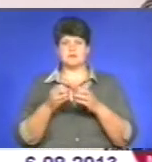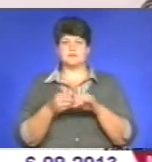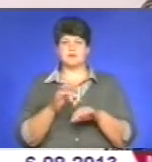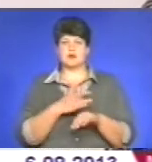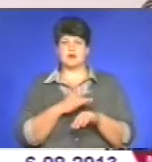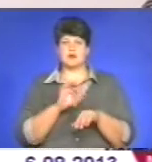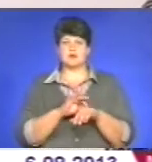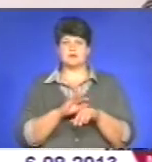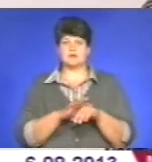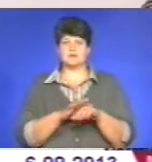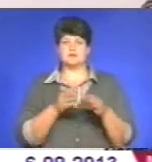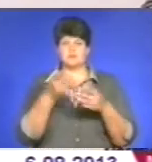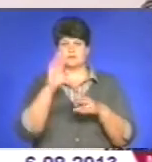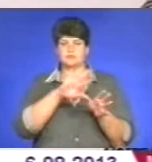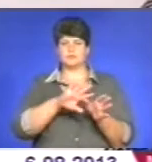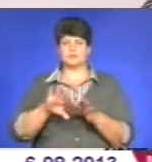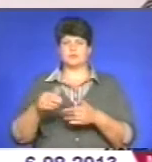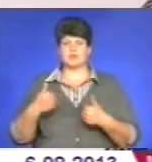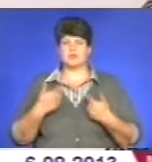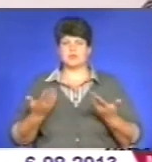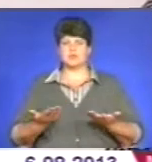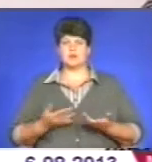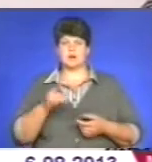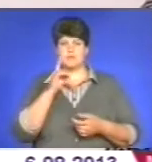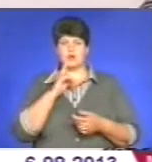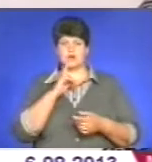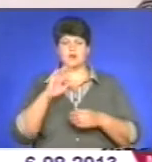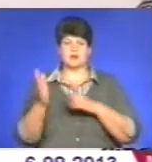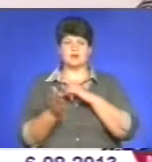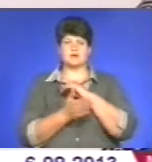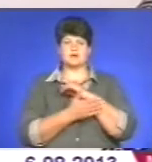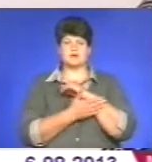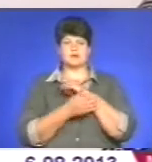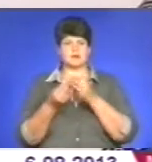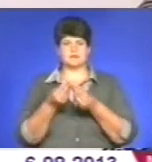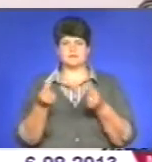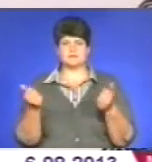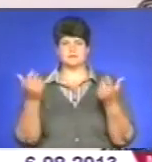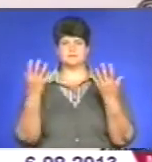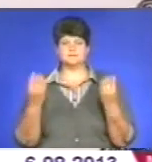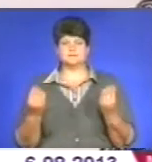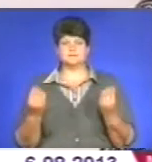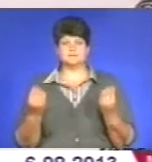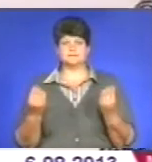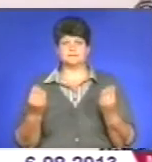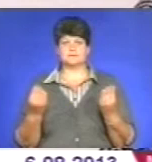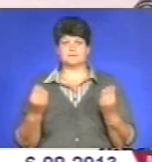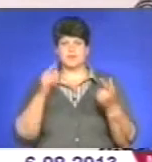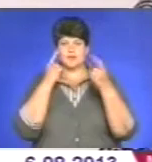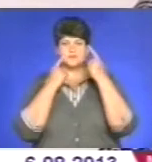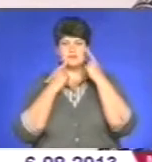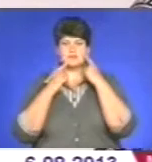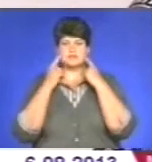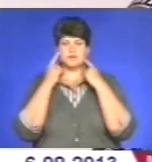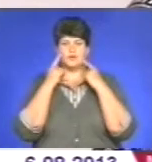Дови таку дече моє життя, поки останній промінь не розтане. Крім тих сльозою більшу